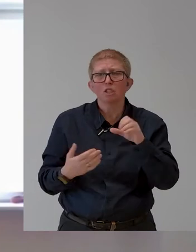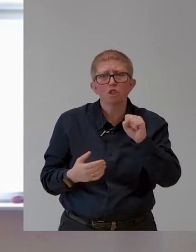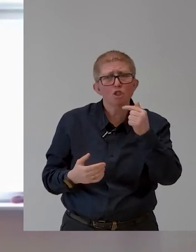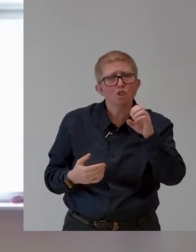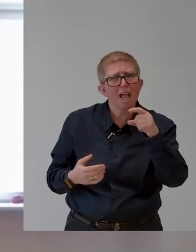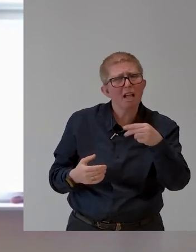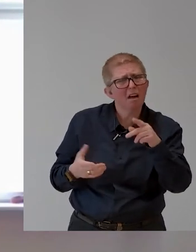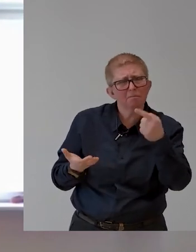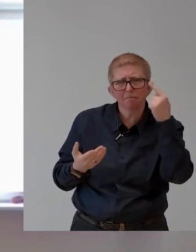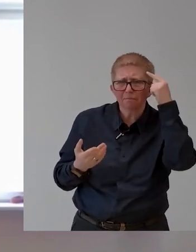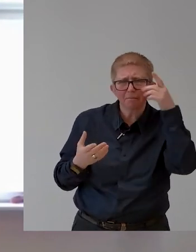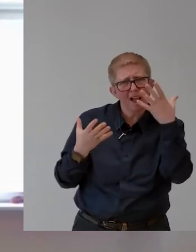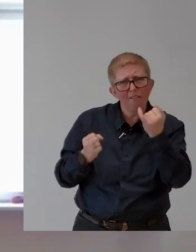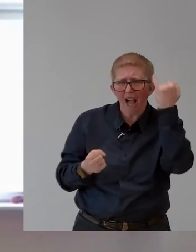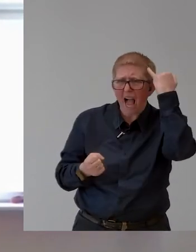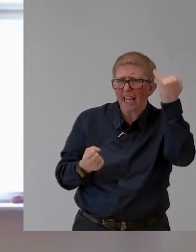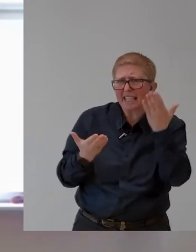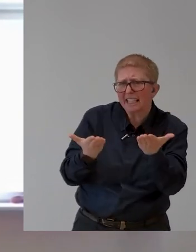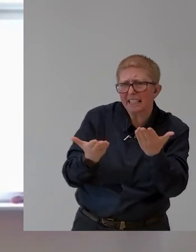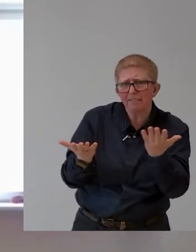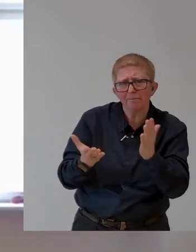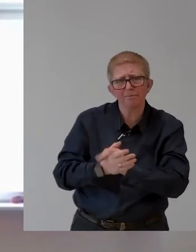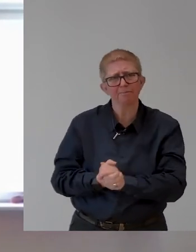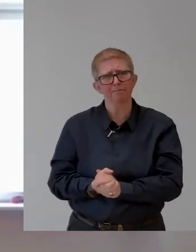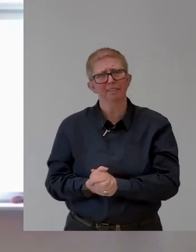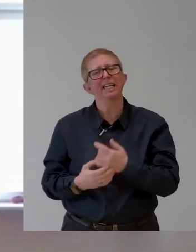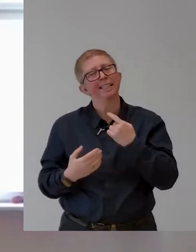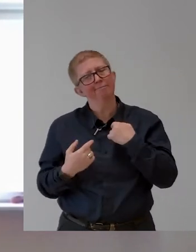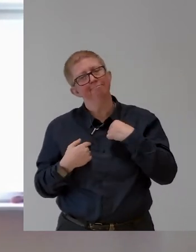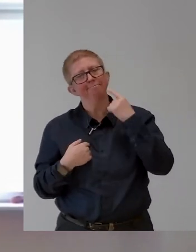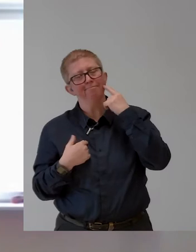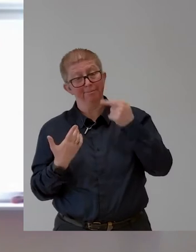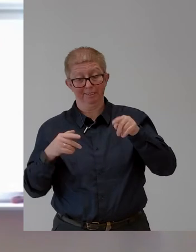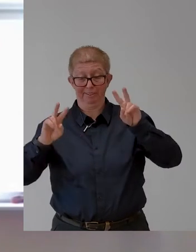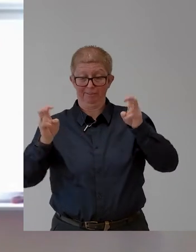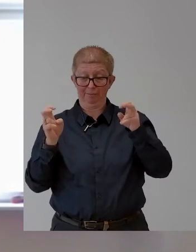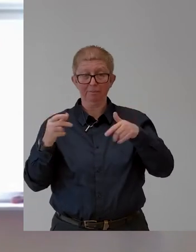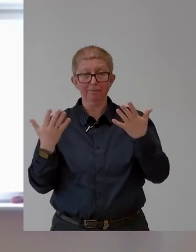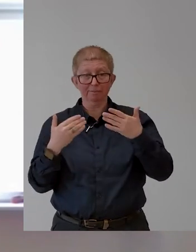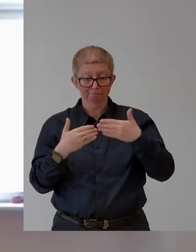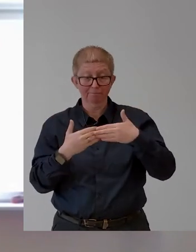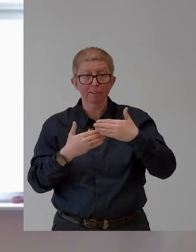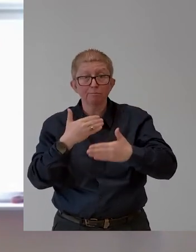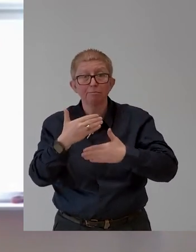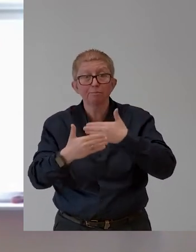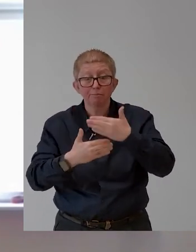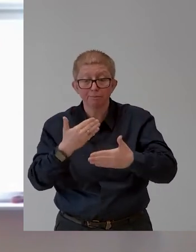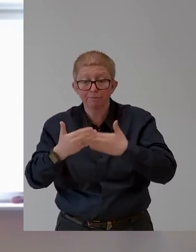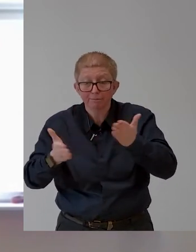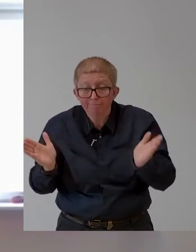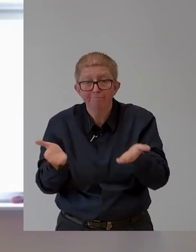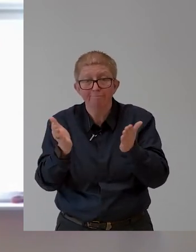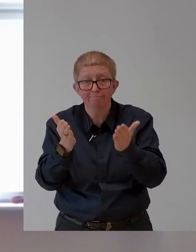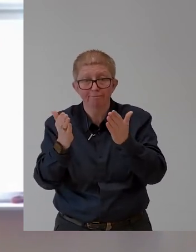Sie mögen mir das nachsehen zur Weiterentwicklung des Förderwesens. Ich glaube, ich muss sich der Ausschuss nicht wirklich äußern. denke mir,